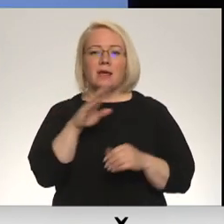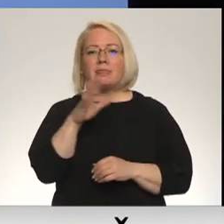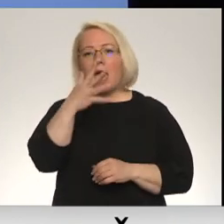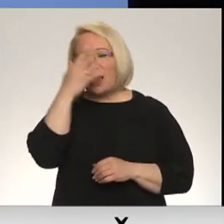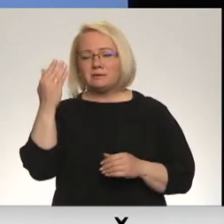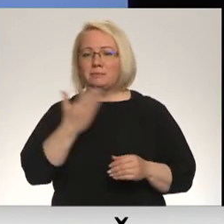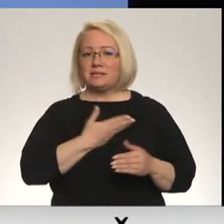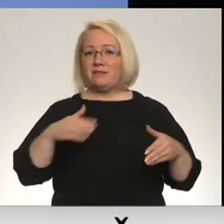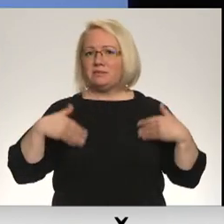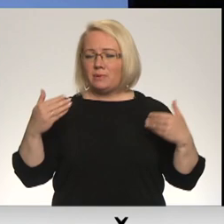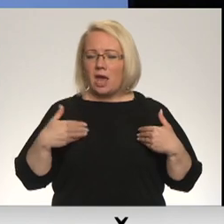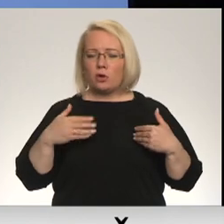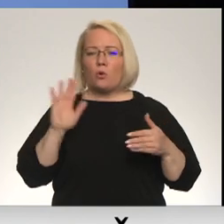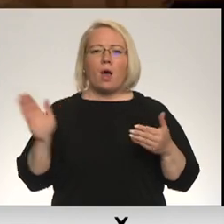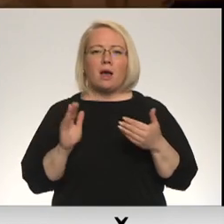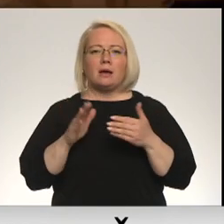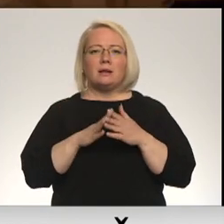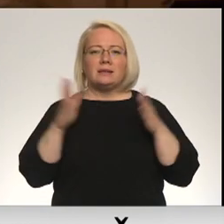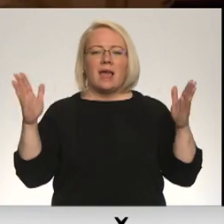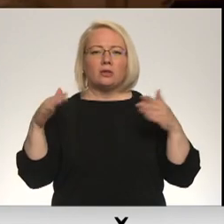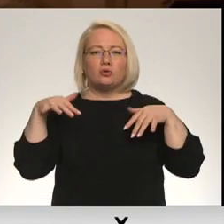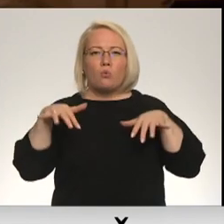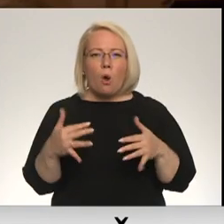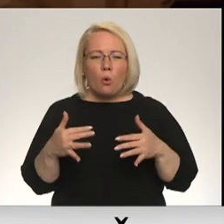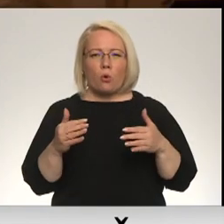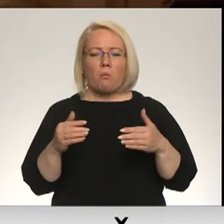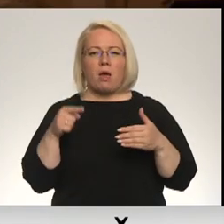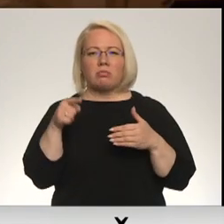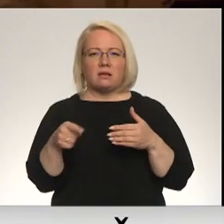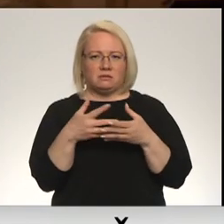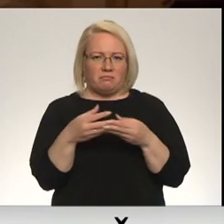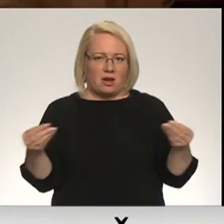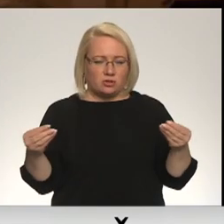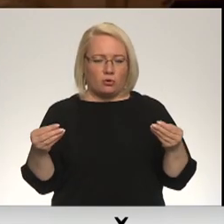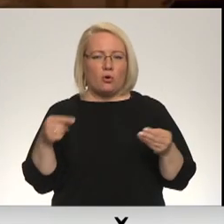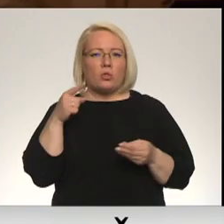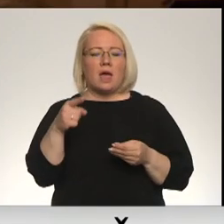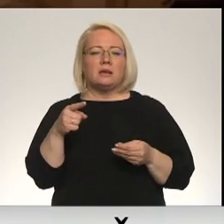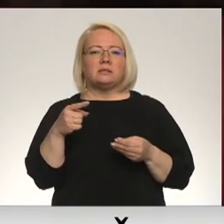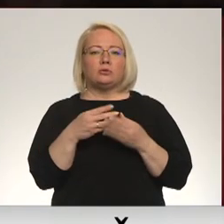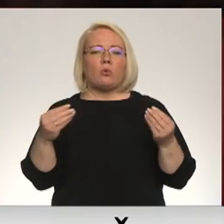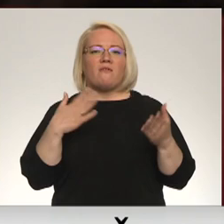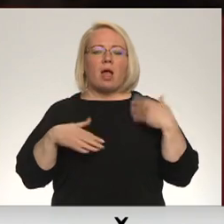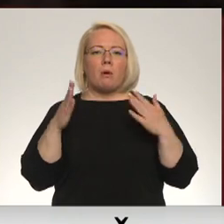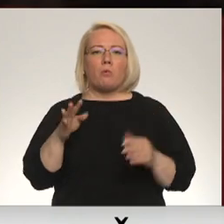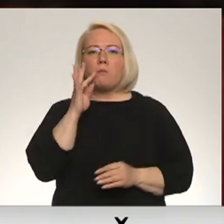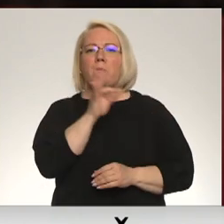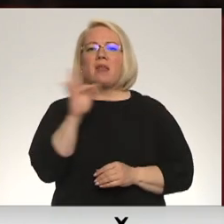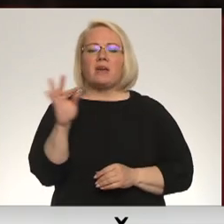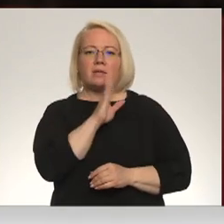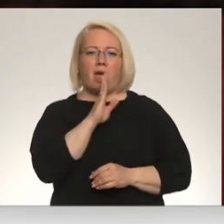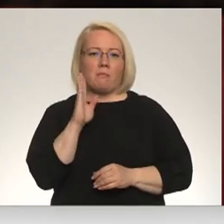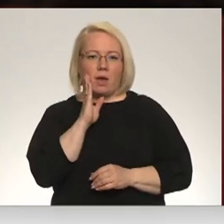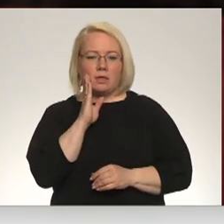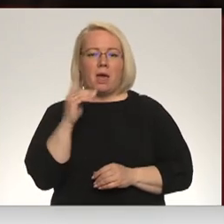prieku, jo zem milzīgi noguruma tas vienkārši pazūd. To veicina vēlmi būt perfektai mammai. Tad mēs arī ieejam tajai